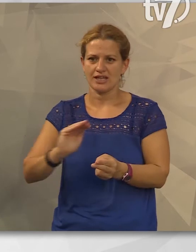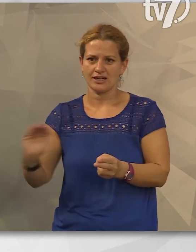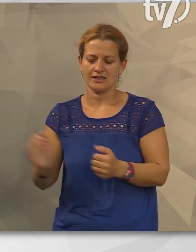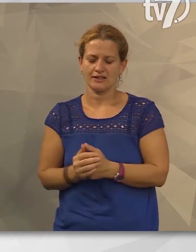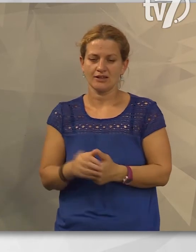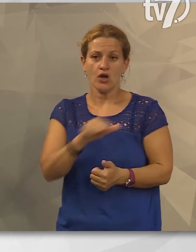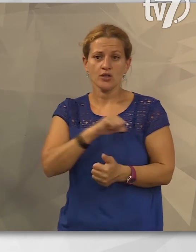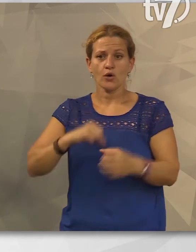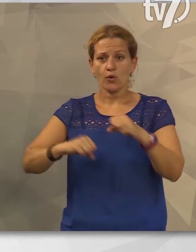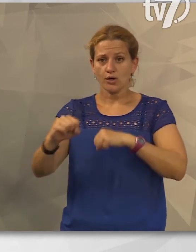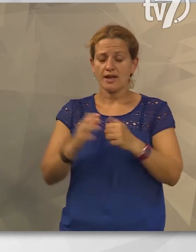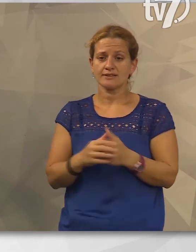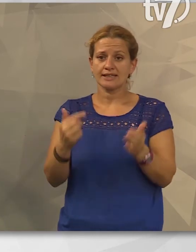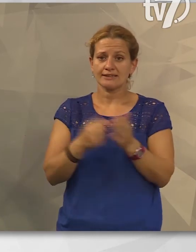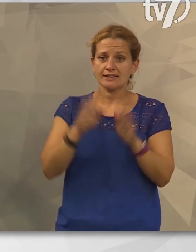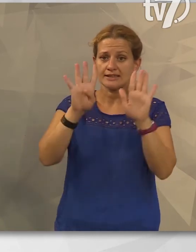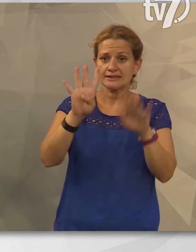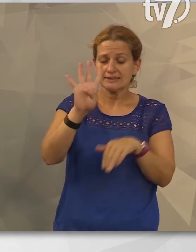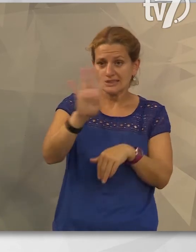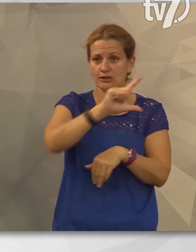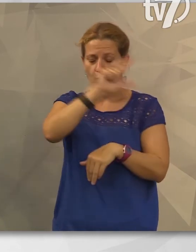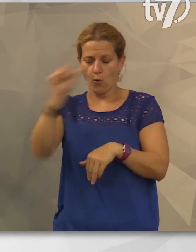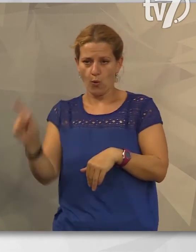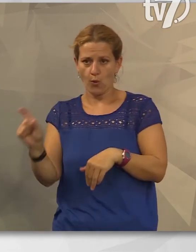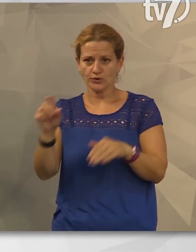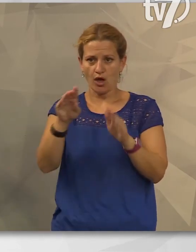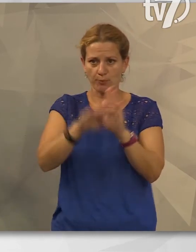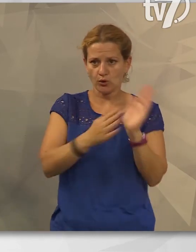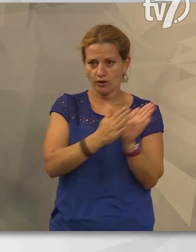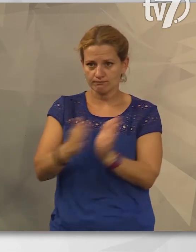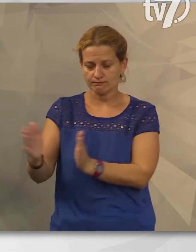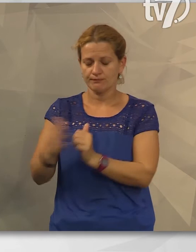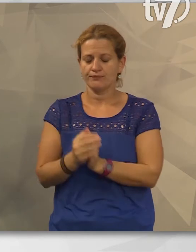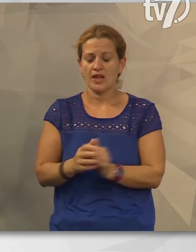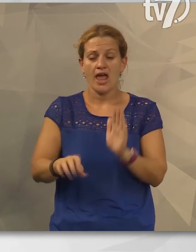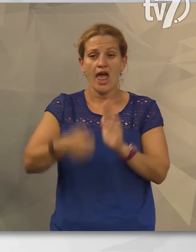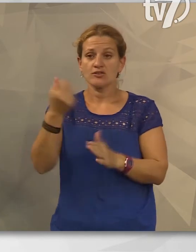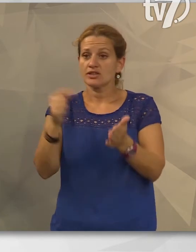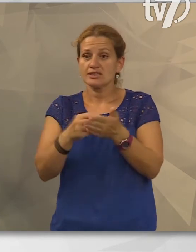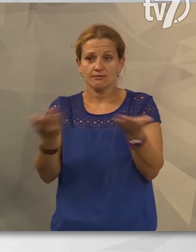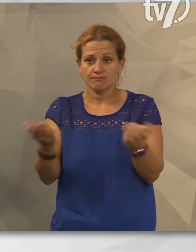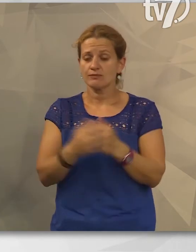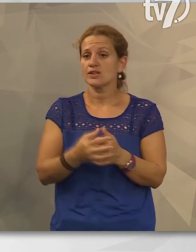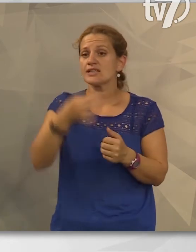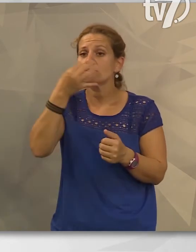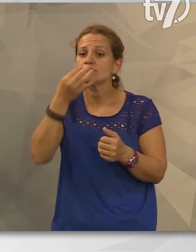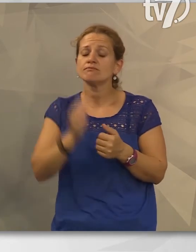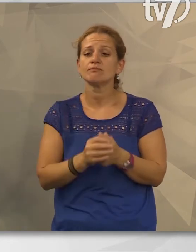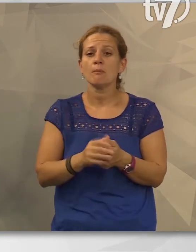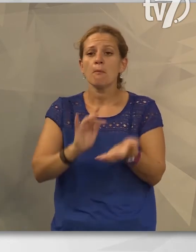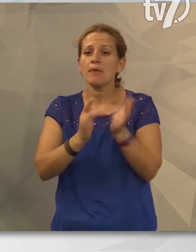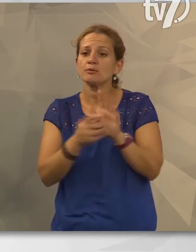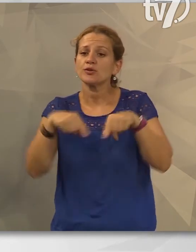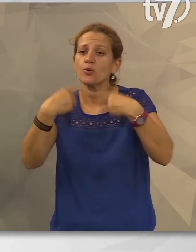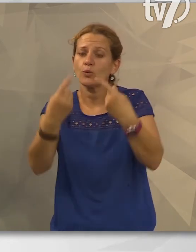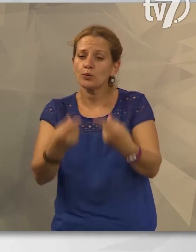Az önkormányzat 2014 óta rendezi meg a programsorozatot, amelynek elsődleget célja, hogy az érdeklődők a bemutatók